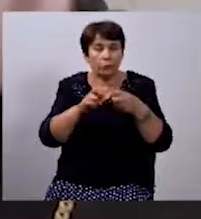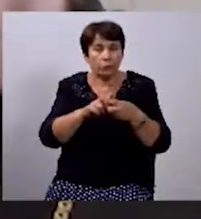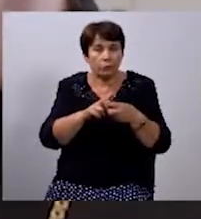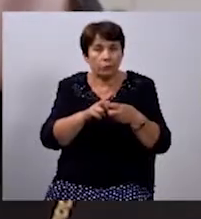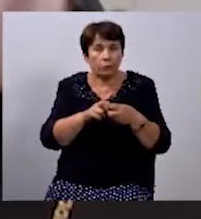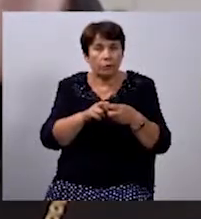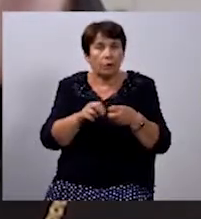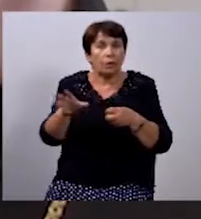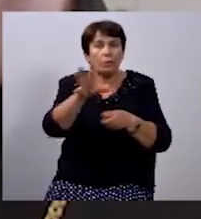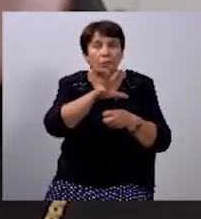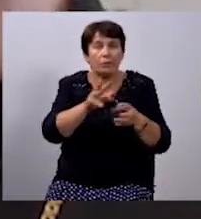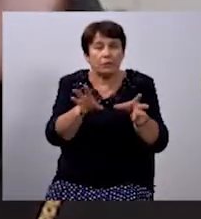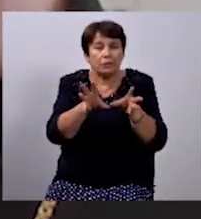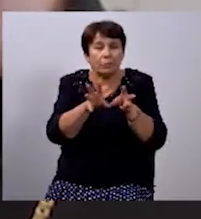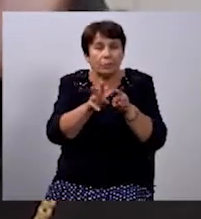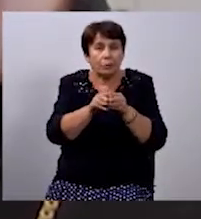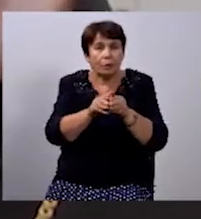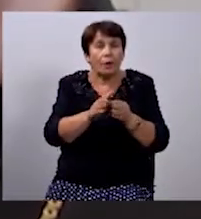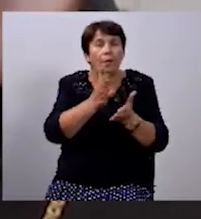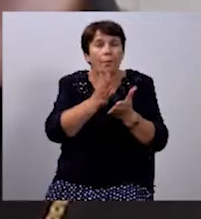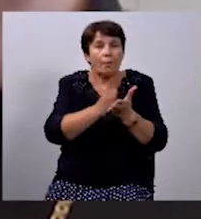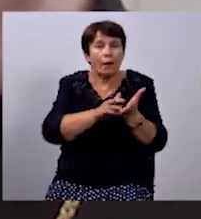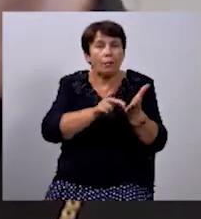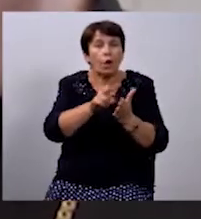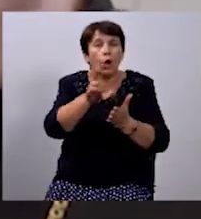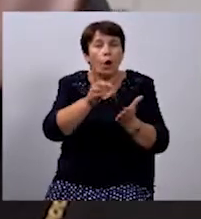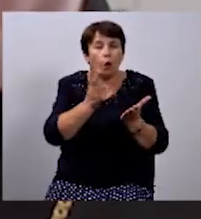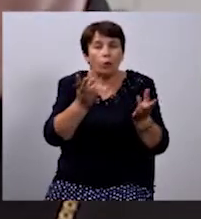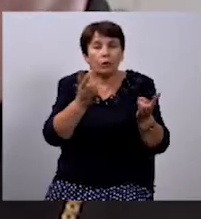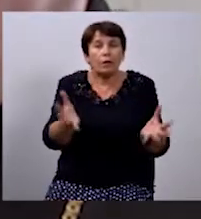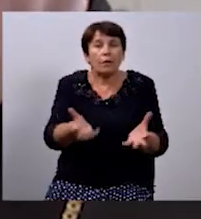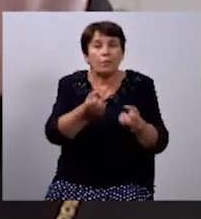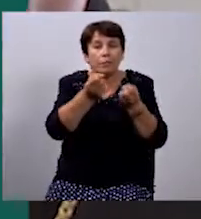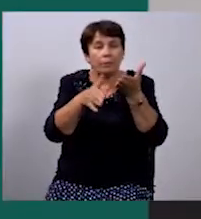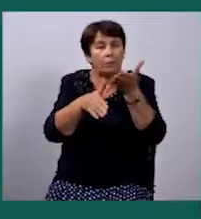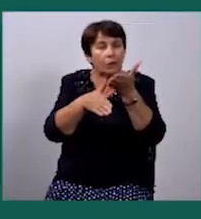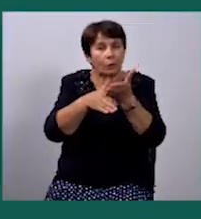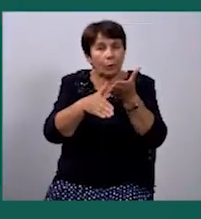Ми всі разом з тими, хто може, ми маємо піти до тих, кому треба сьогодні підтримати, допомогти.